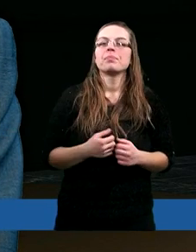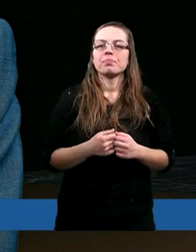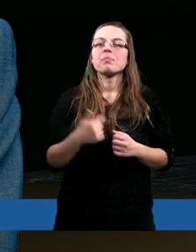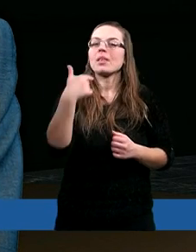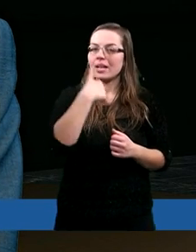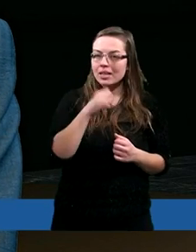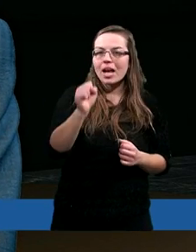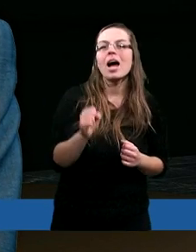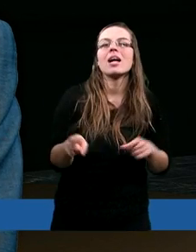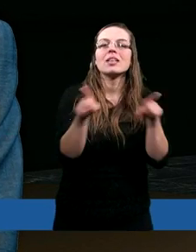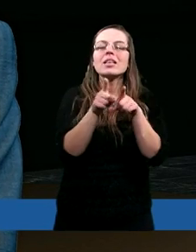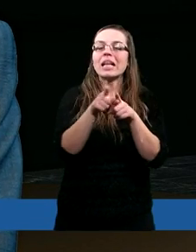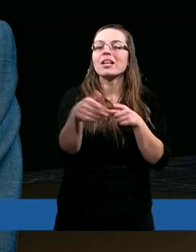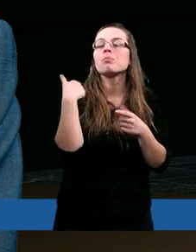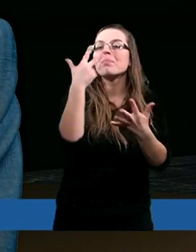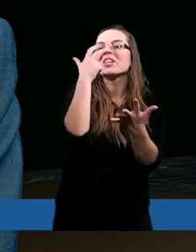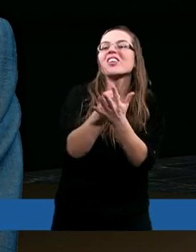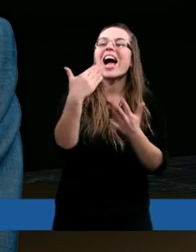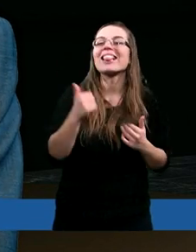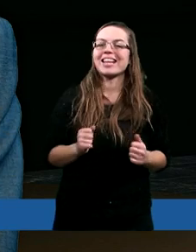Ja też byłem świadkiem